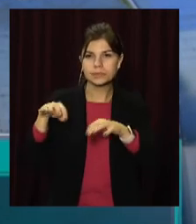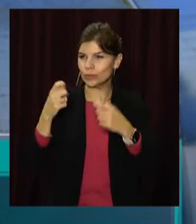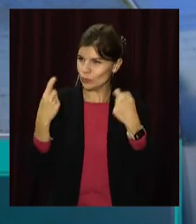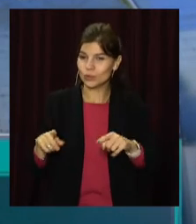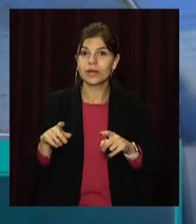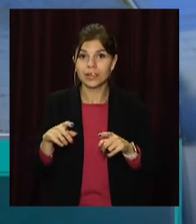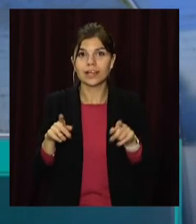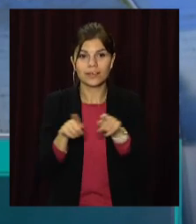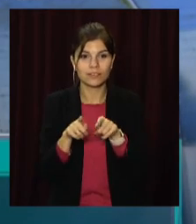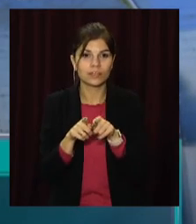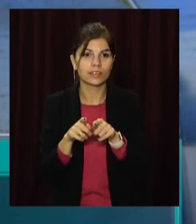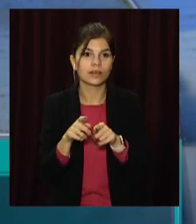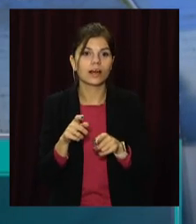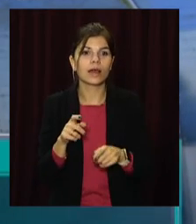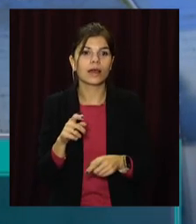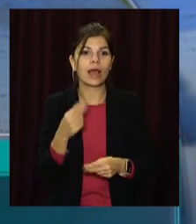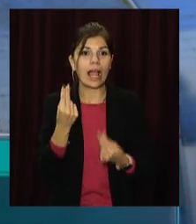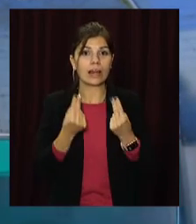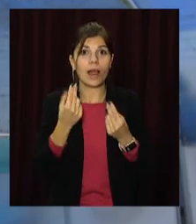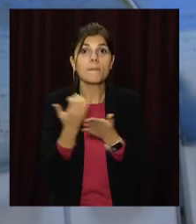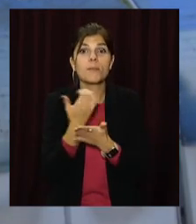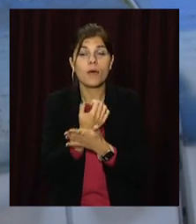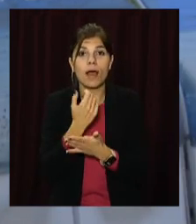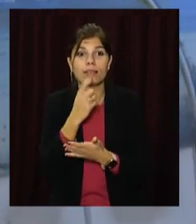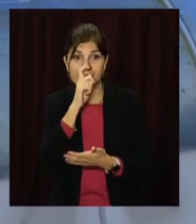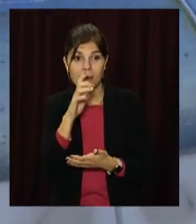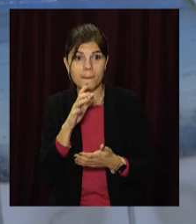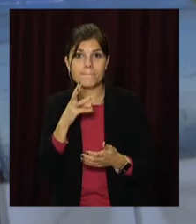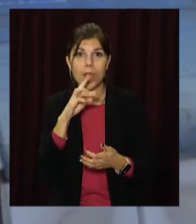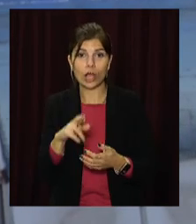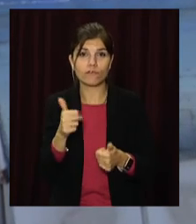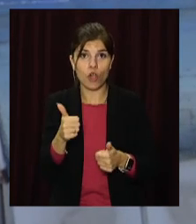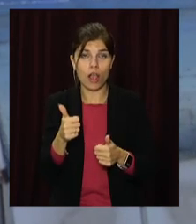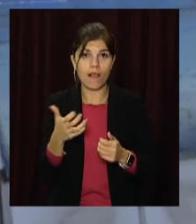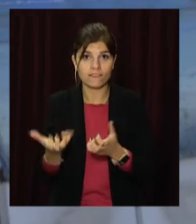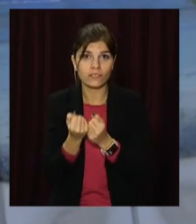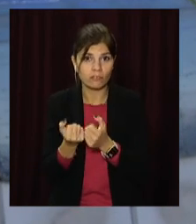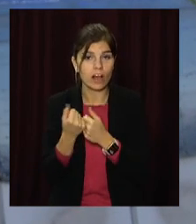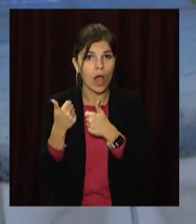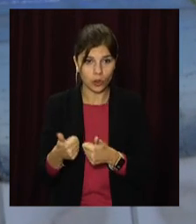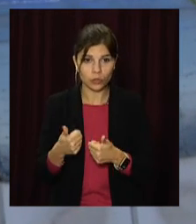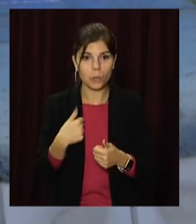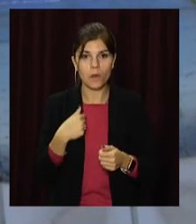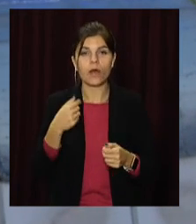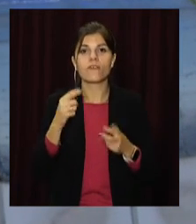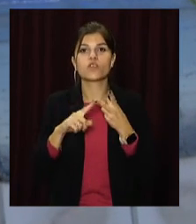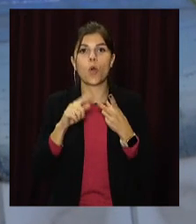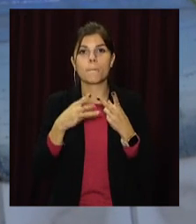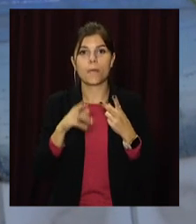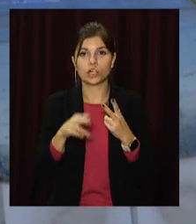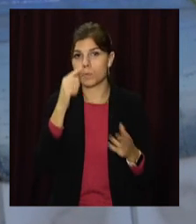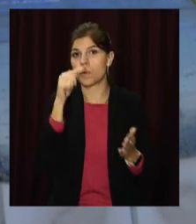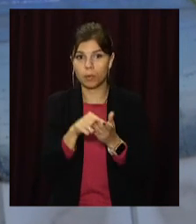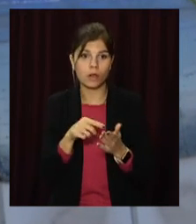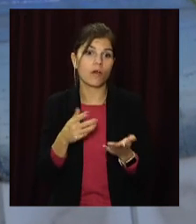І пошли моменти, комбинаційна гра почалася, хорошо за м'ячи цеплялись. Ми забили 2-й м'яч і